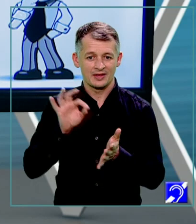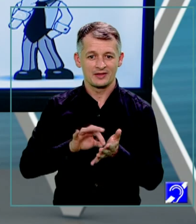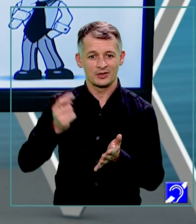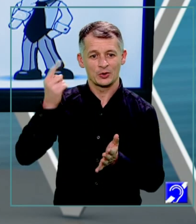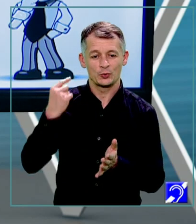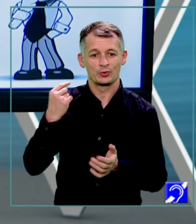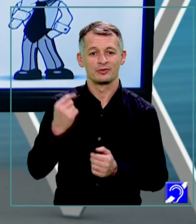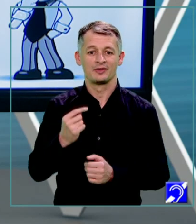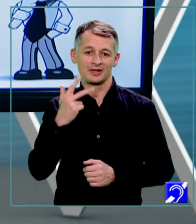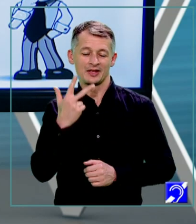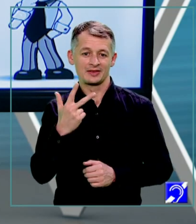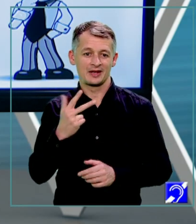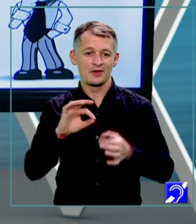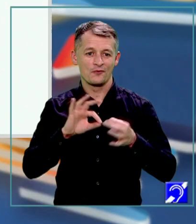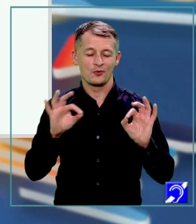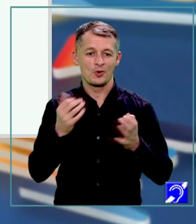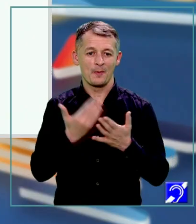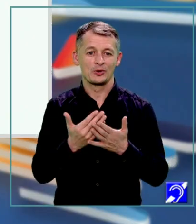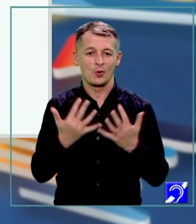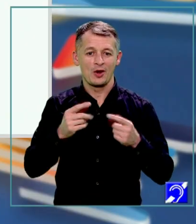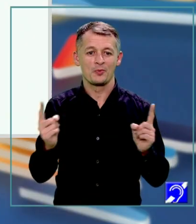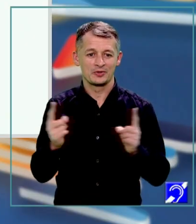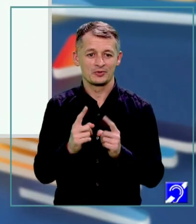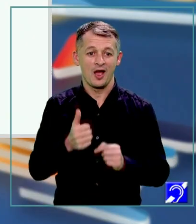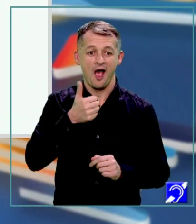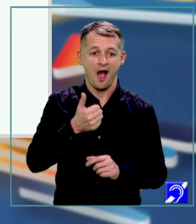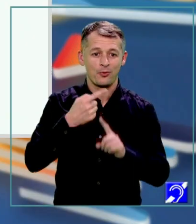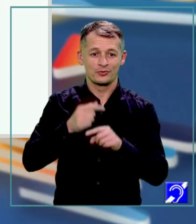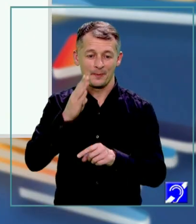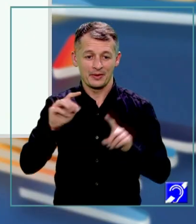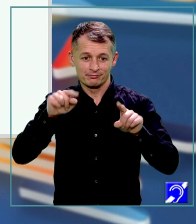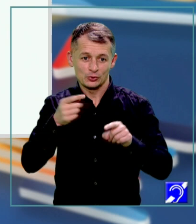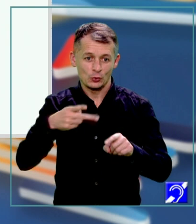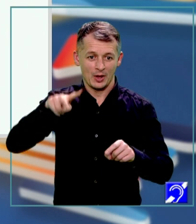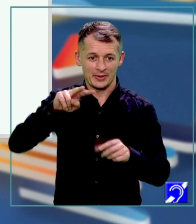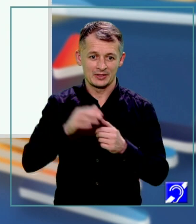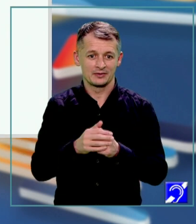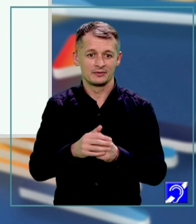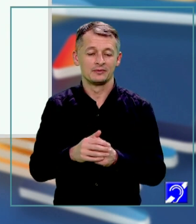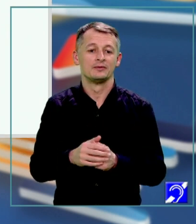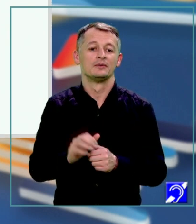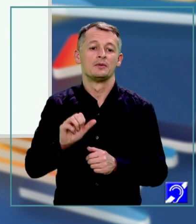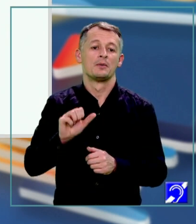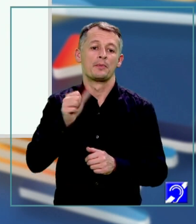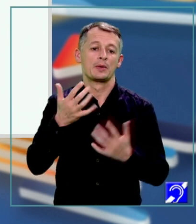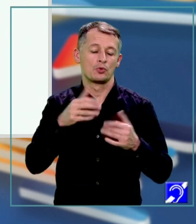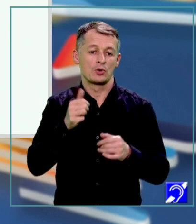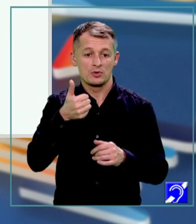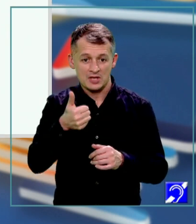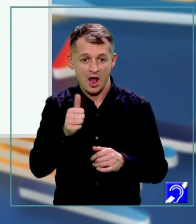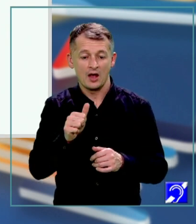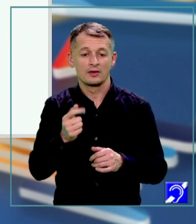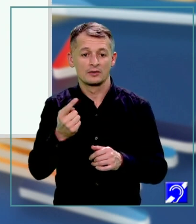trei formule de calcul prescurtat. A plus B, totul la pătrat, primul termen din formulă fiind A,